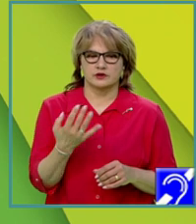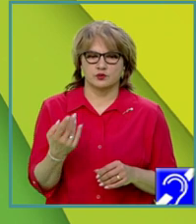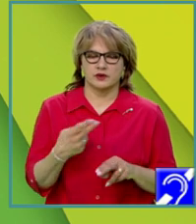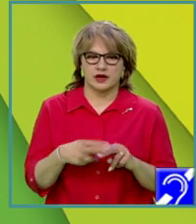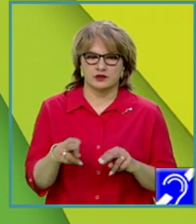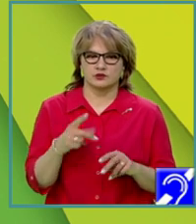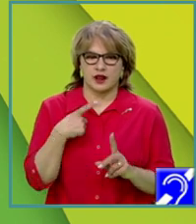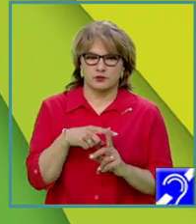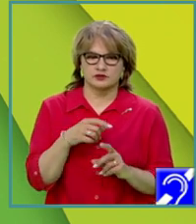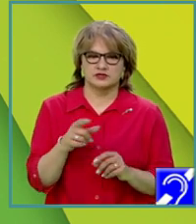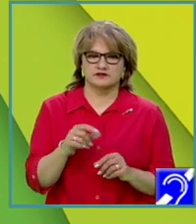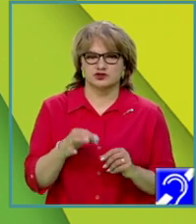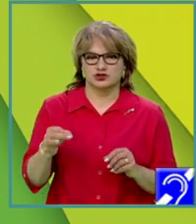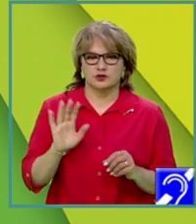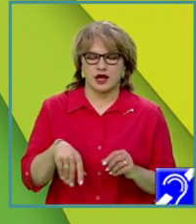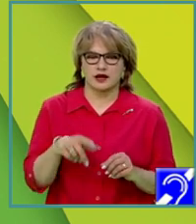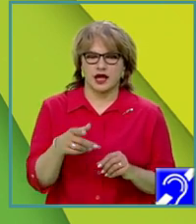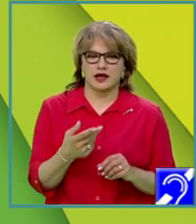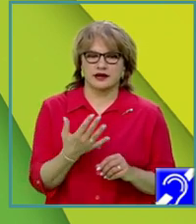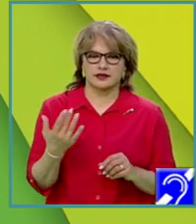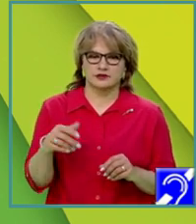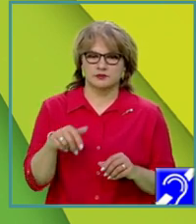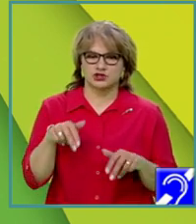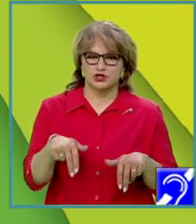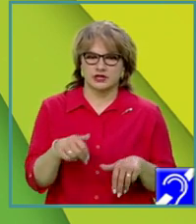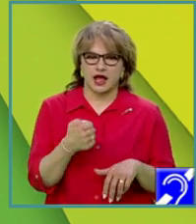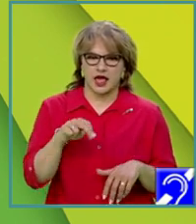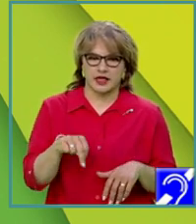pozitiv, șirul care are termenul general AN.